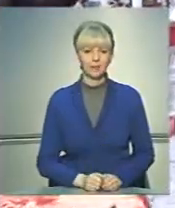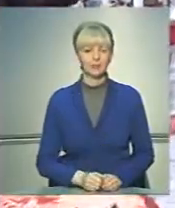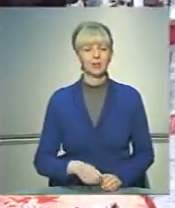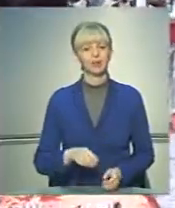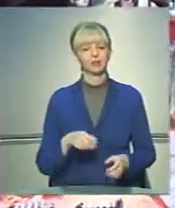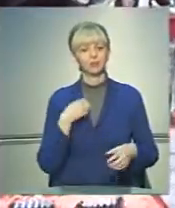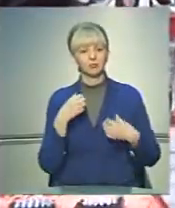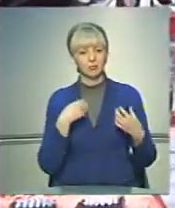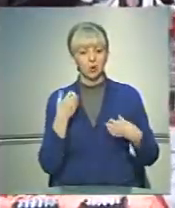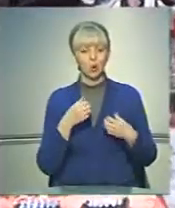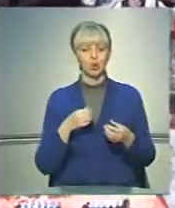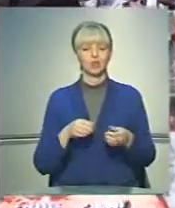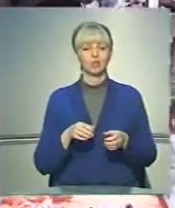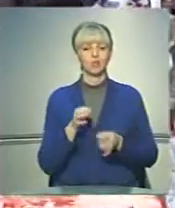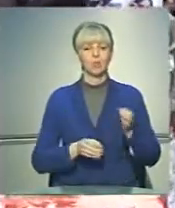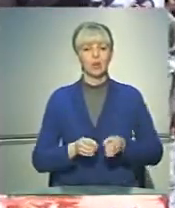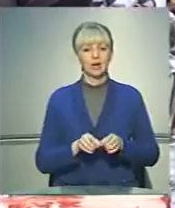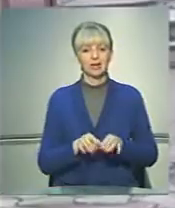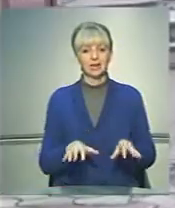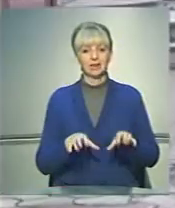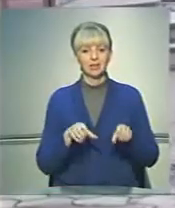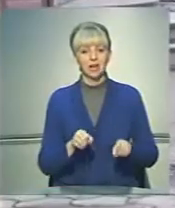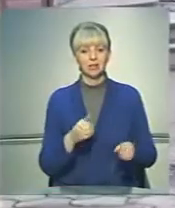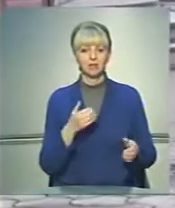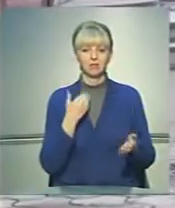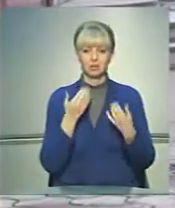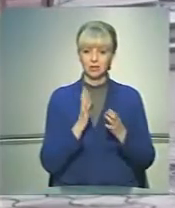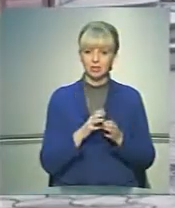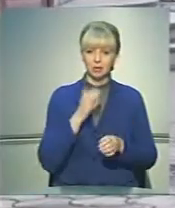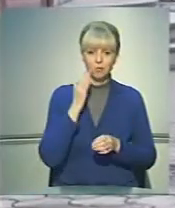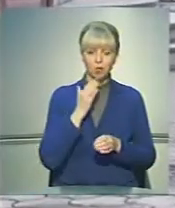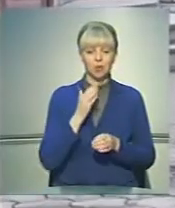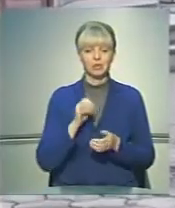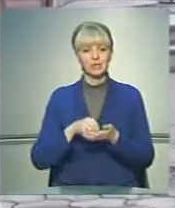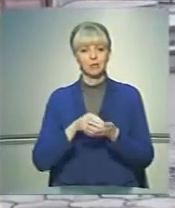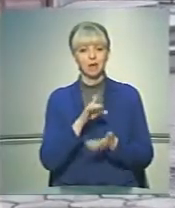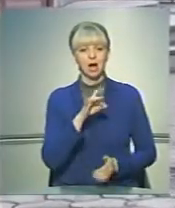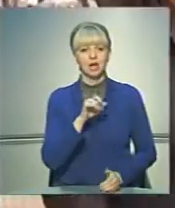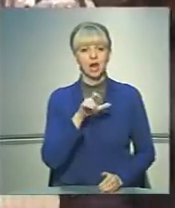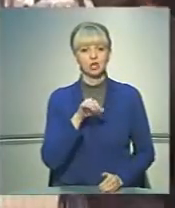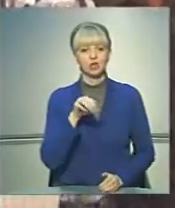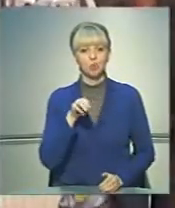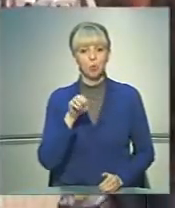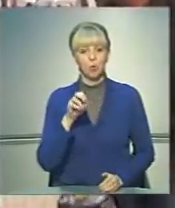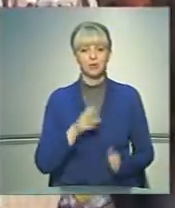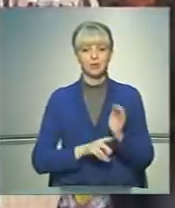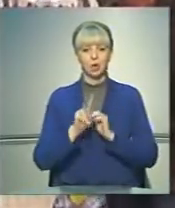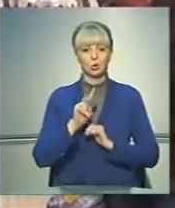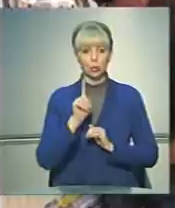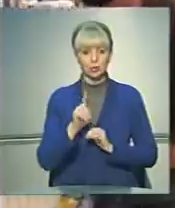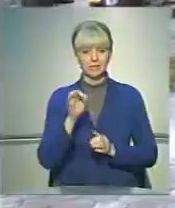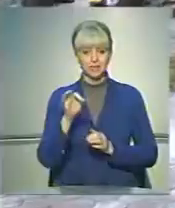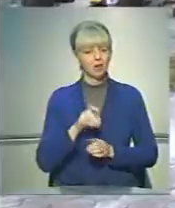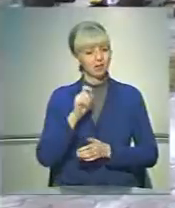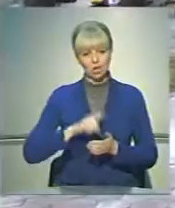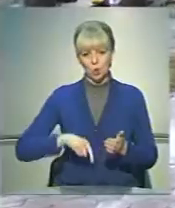сторогою до судової гілки влади в Україні ставляться не лише буковинці. За даними Центру Разумкова, 81% наших співвітчизників не